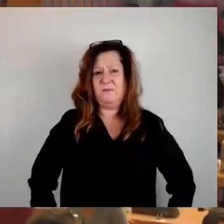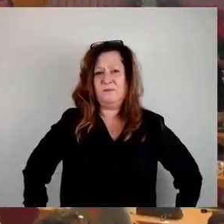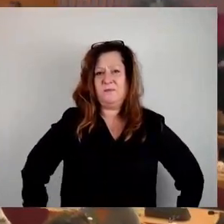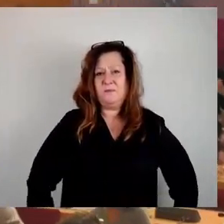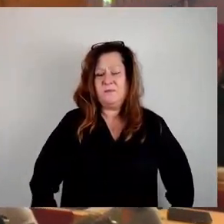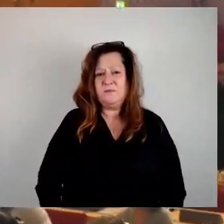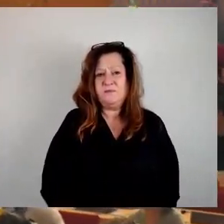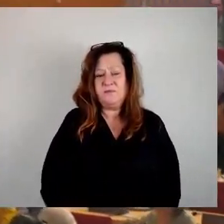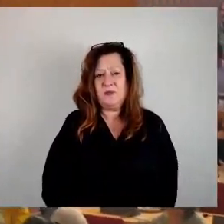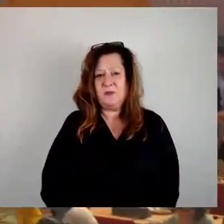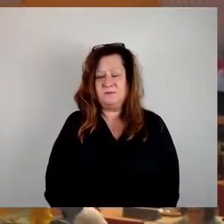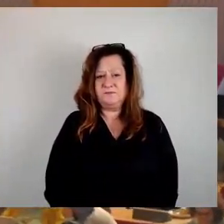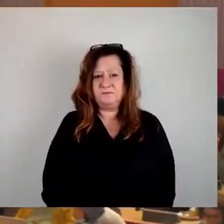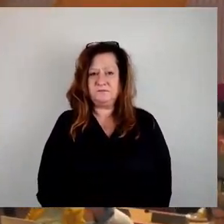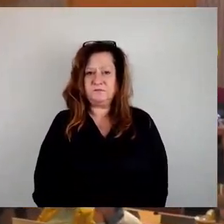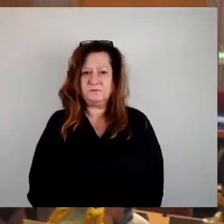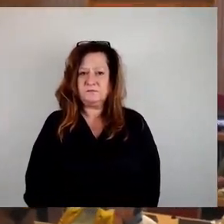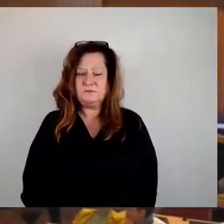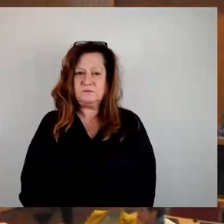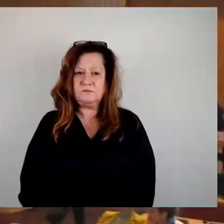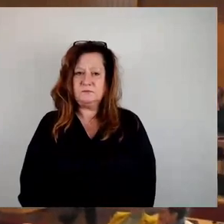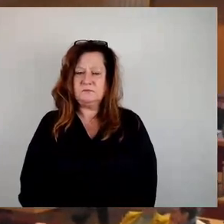Als nächste Wortmeldung, Herr Löse, dann Herr Lommel.